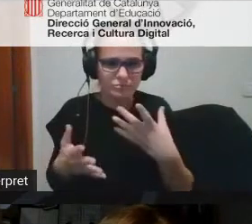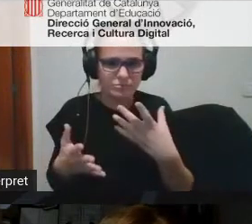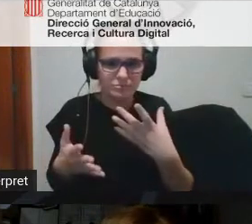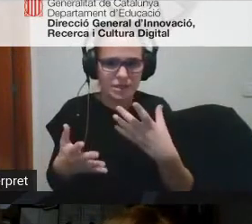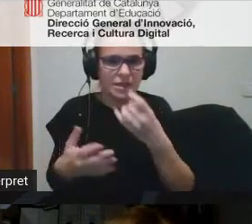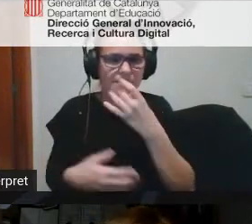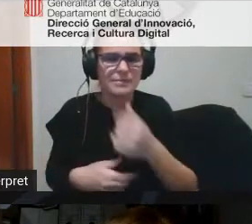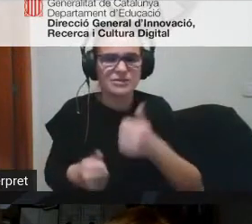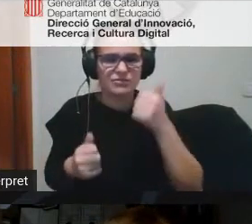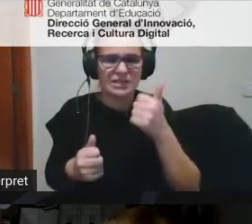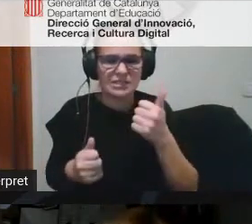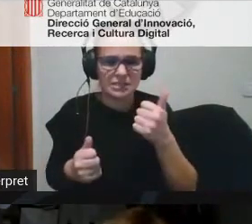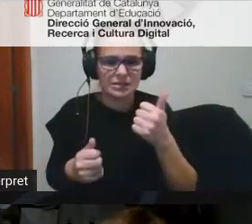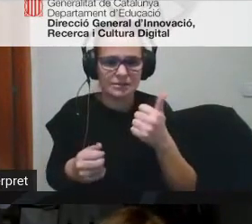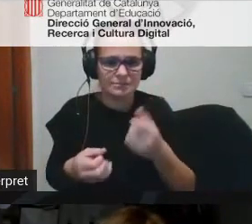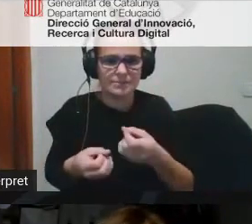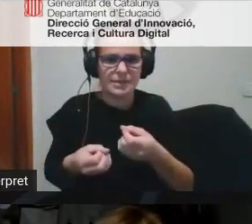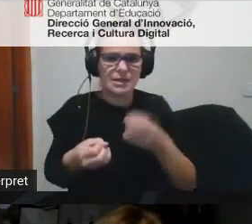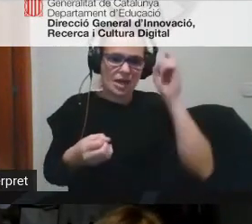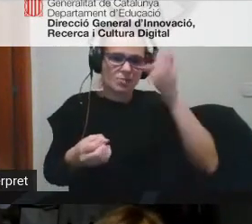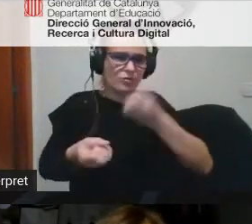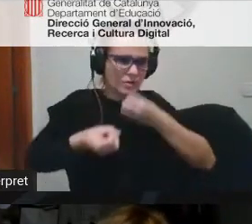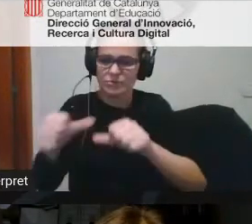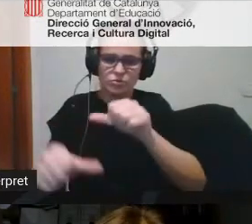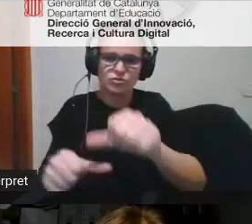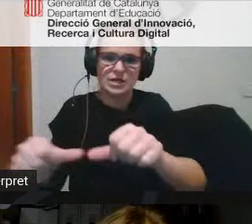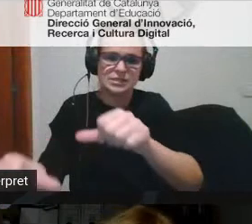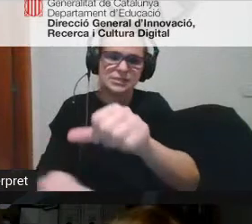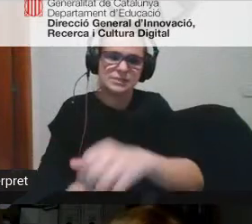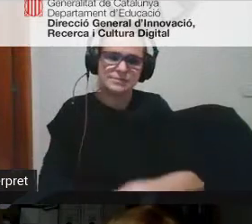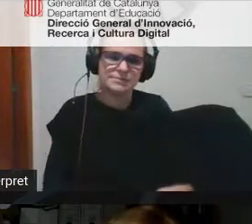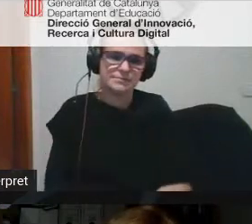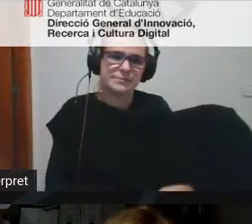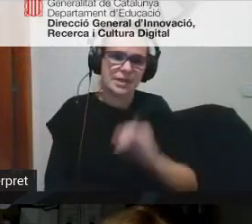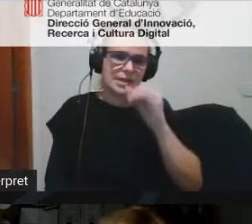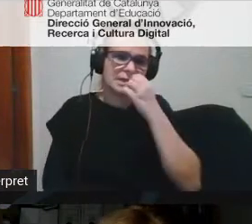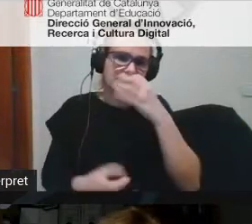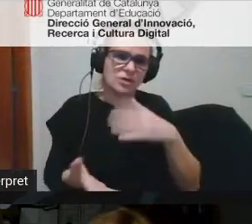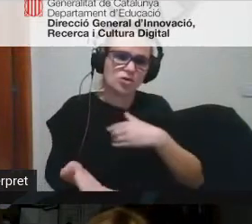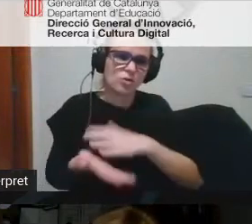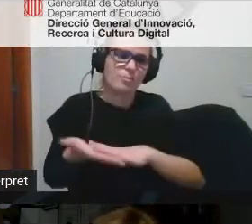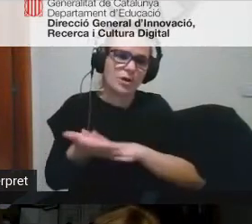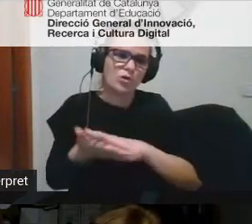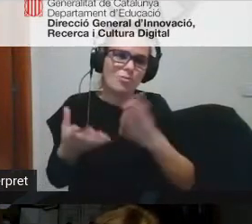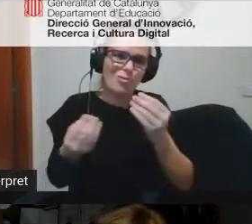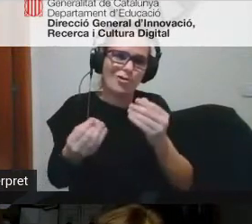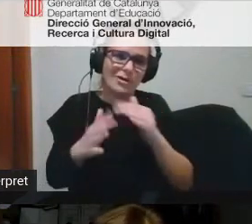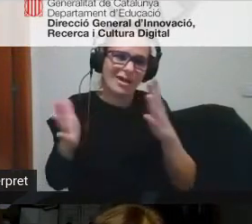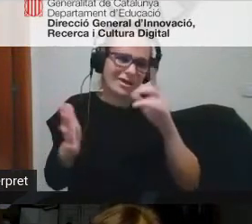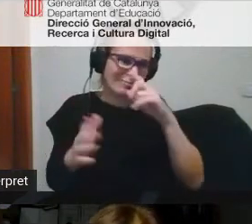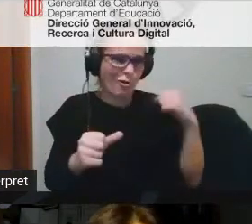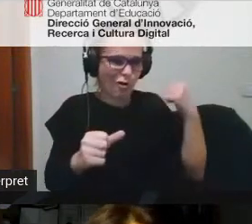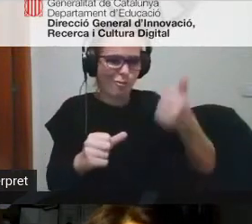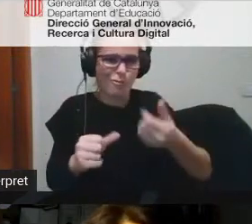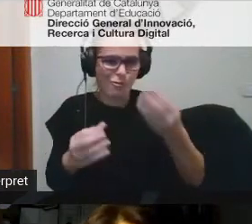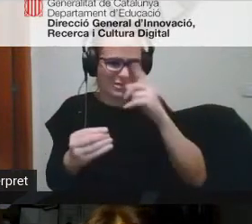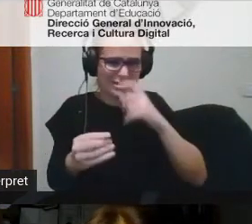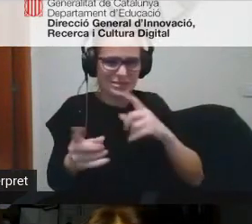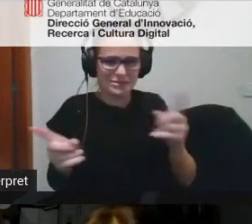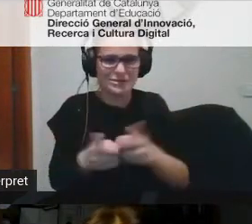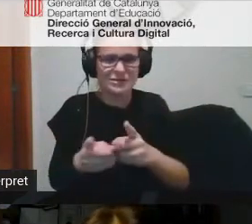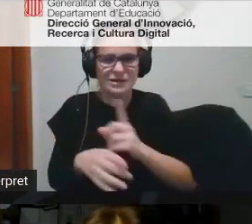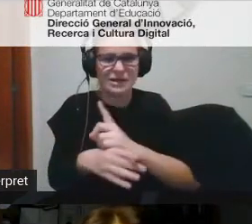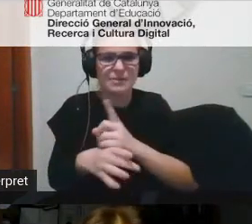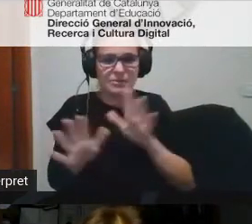facilitar la transmissió del professorat i bé jo parlo molt clar són molts anys ràpid però